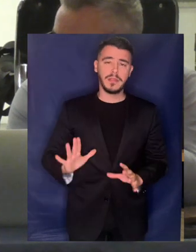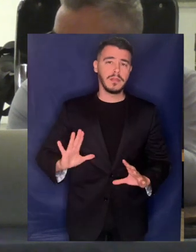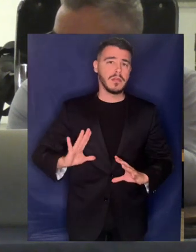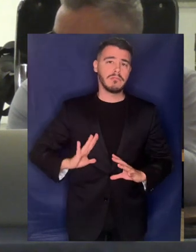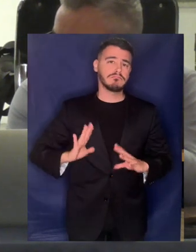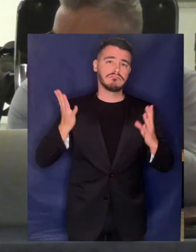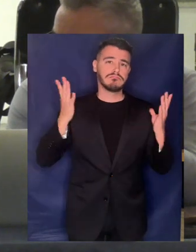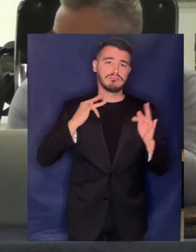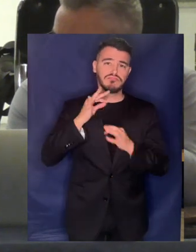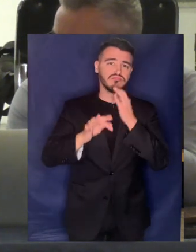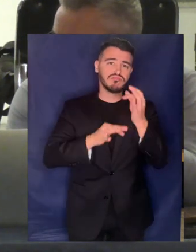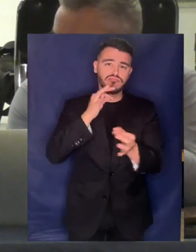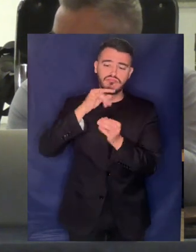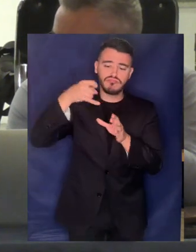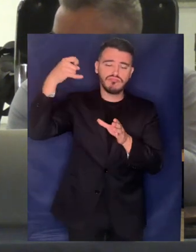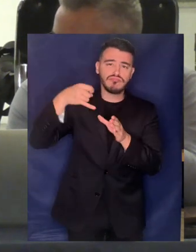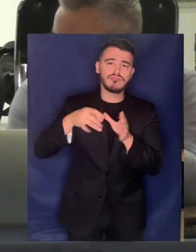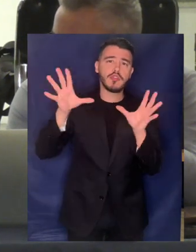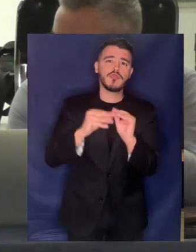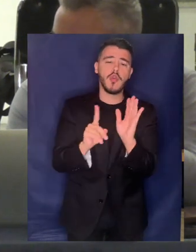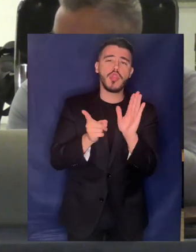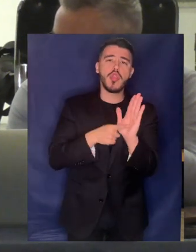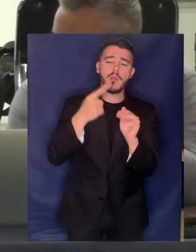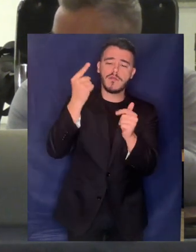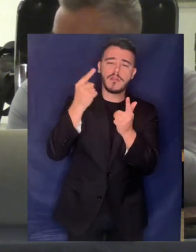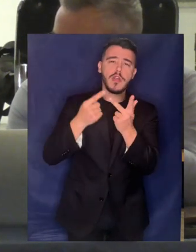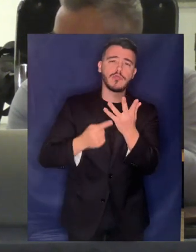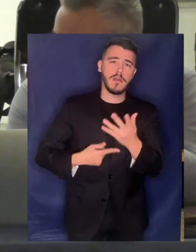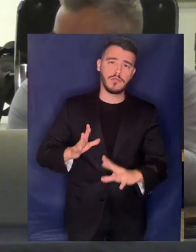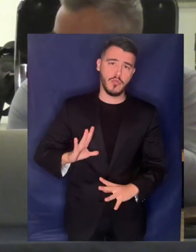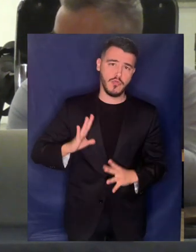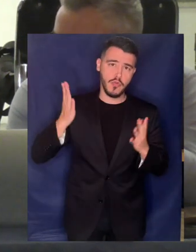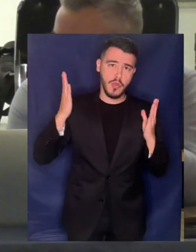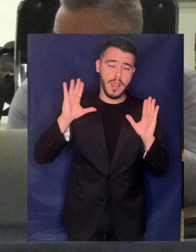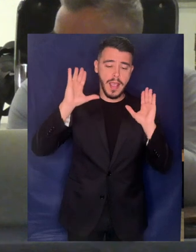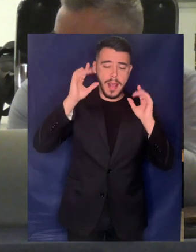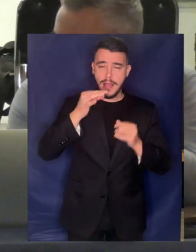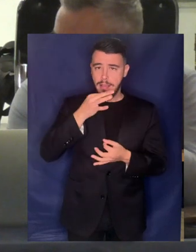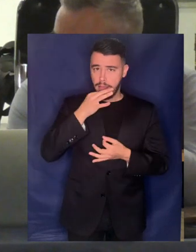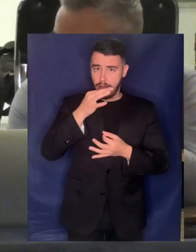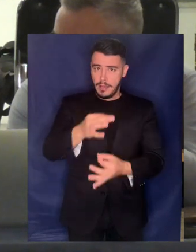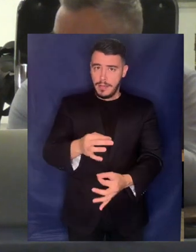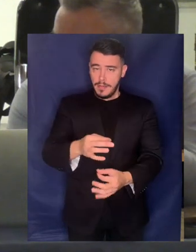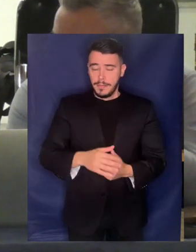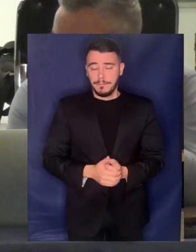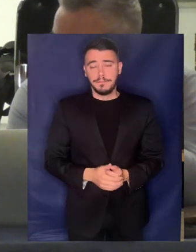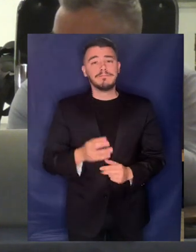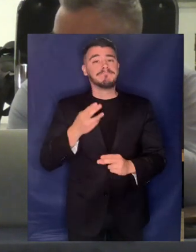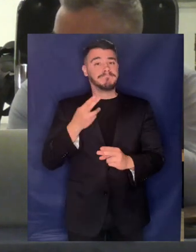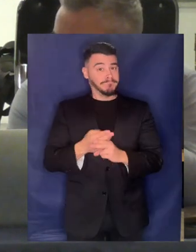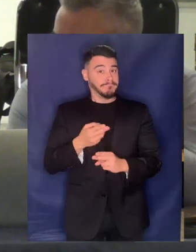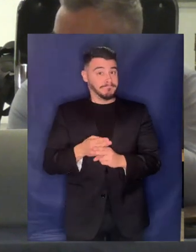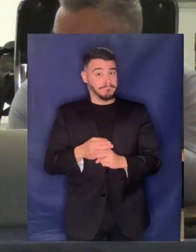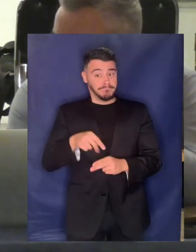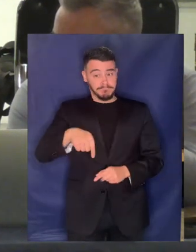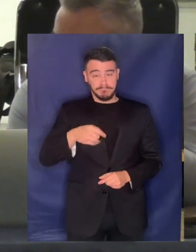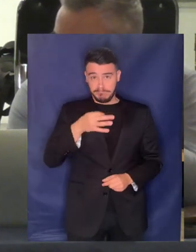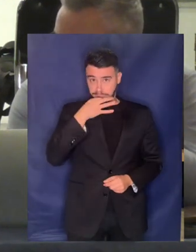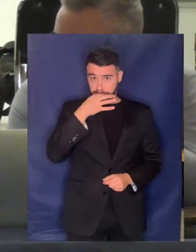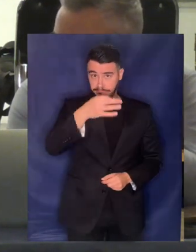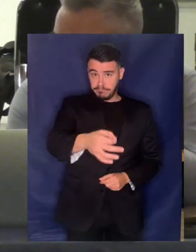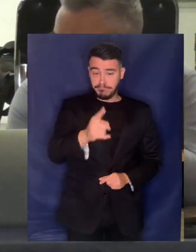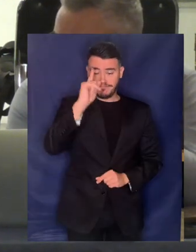νομικές διατάξεις Θα ήθελα όμως να σας πω το εξής Σε αυτό το σημείο είναι σημαντικό να αναφερθεί ότι ένα από τα